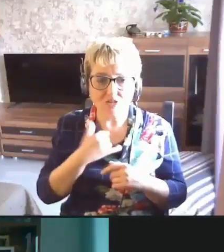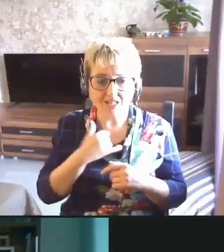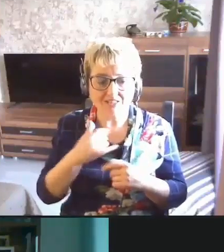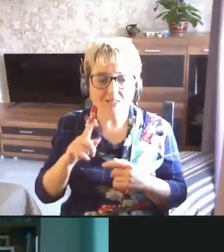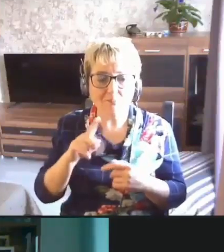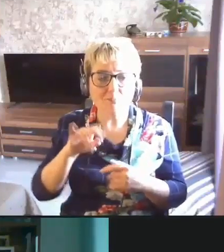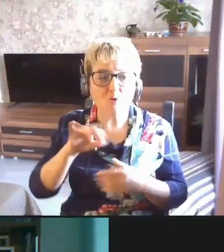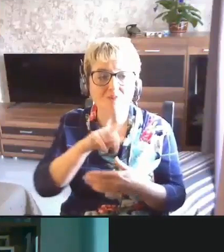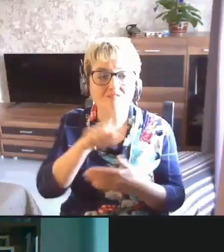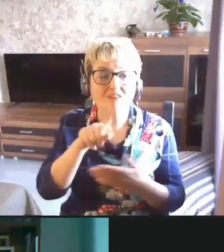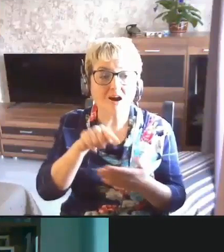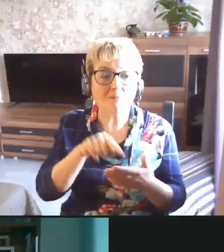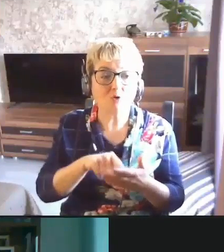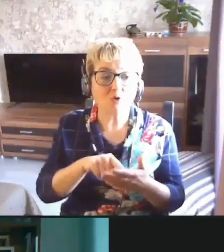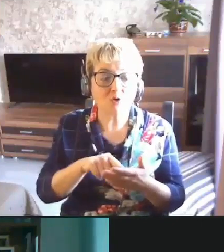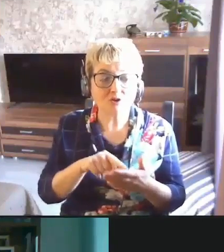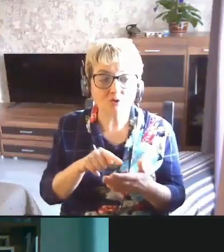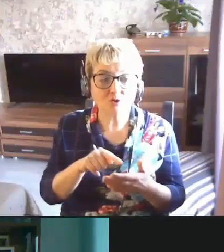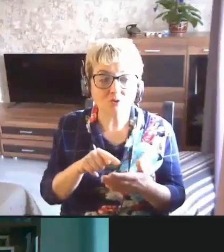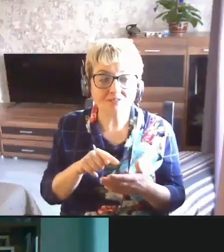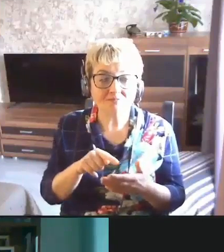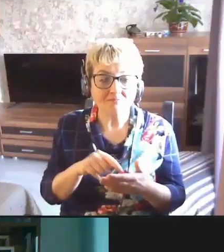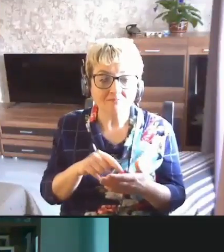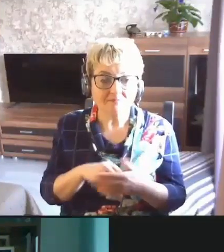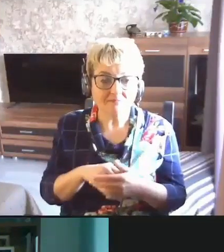по вопросу